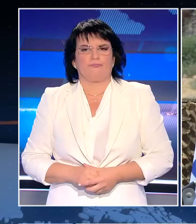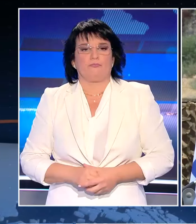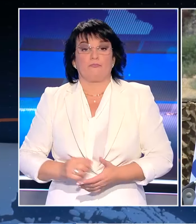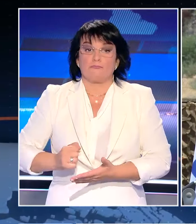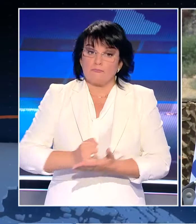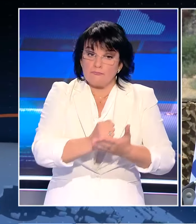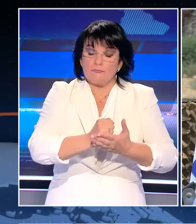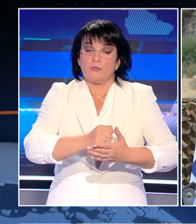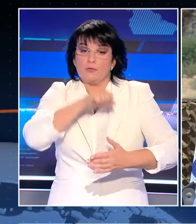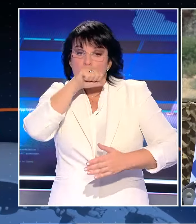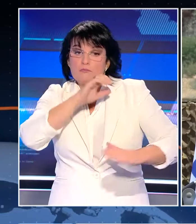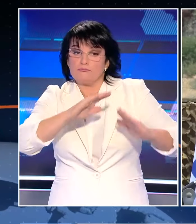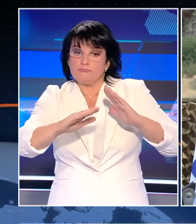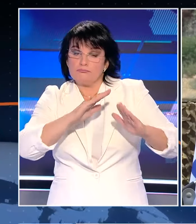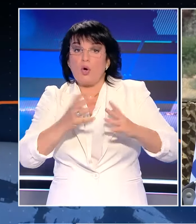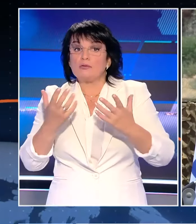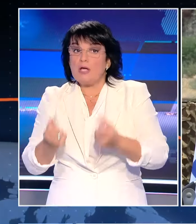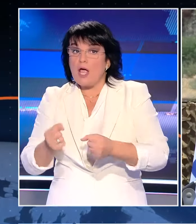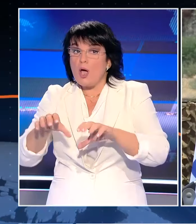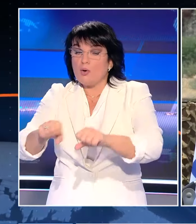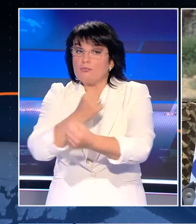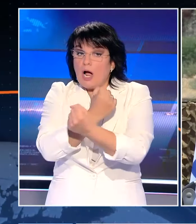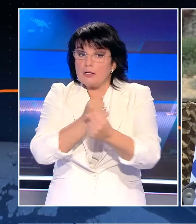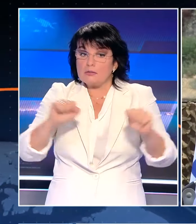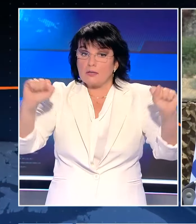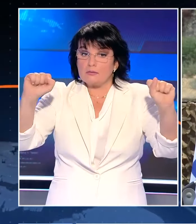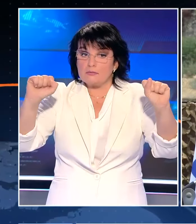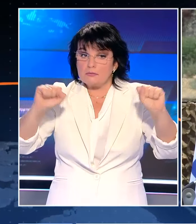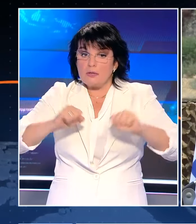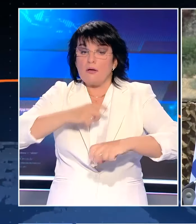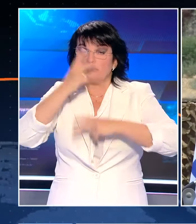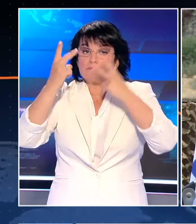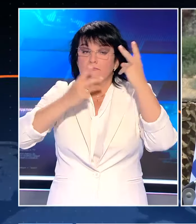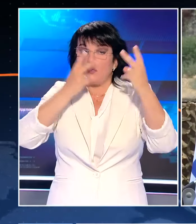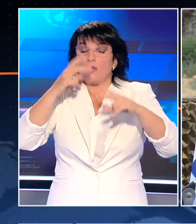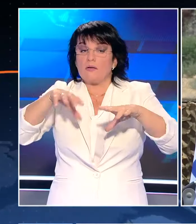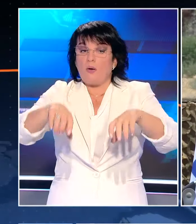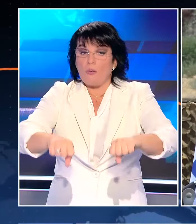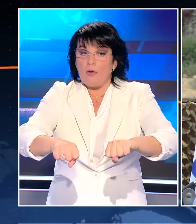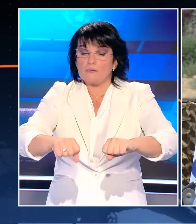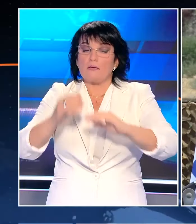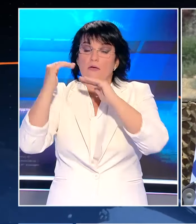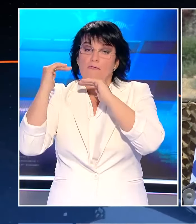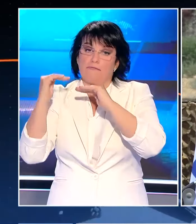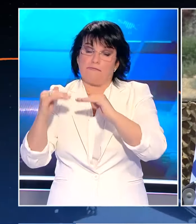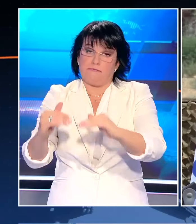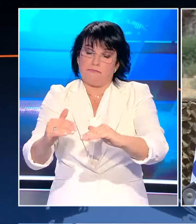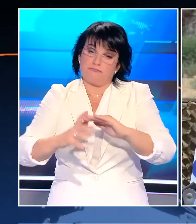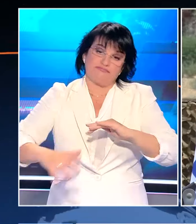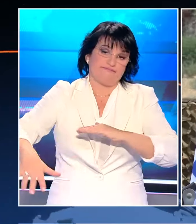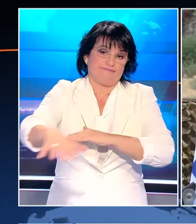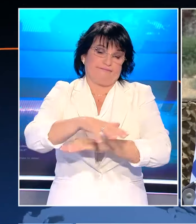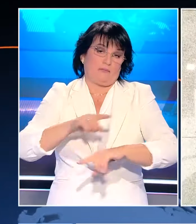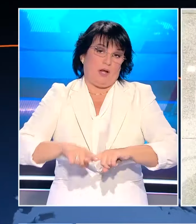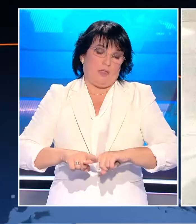υπερασπίσουμε αυτά που έχουμε. Την ανεξαρτησία μας, την κυριαρχία μας, τα κυριαρχικά